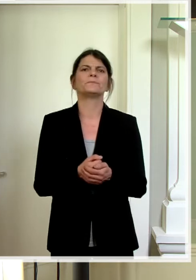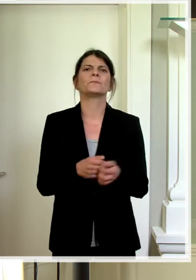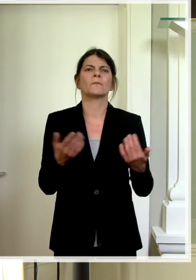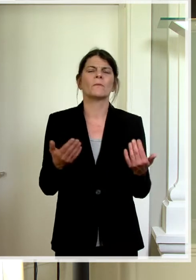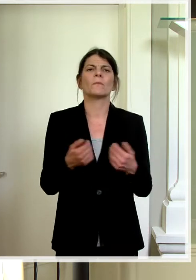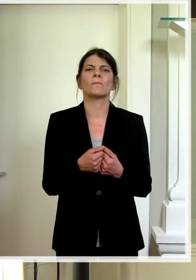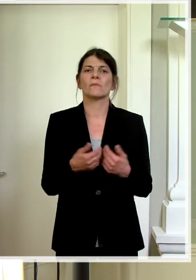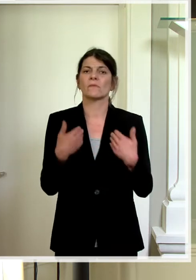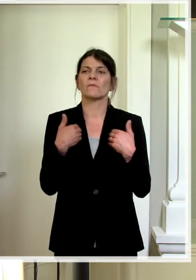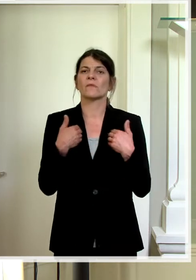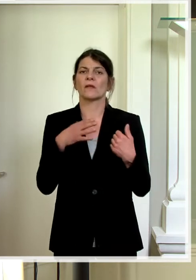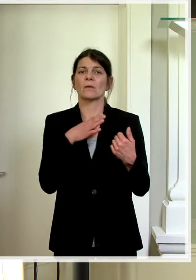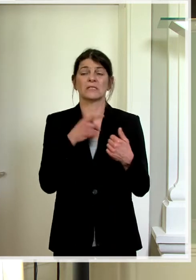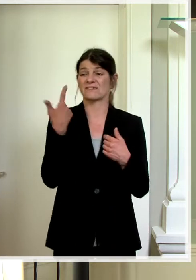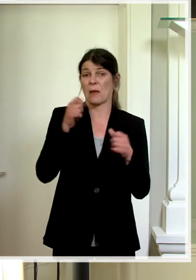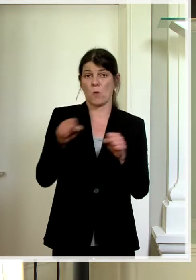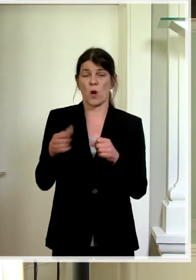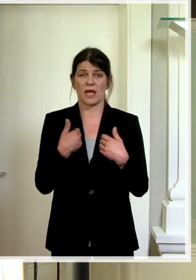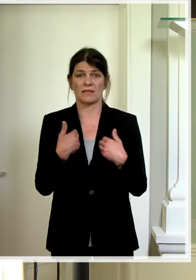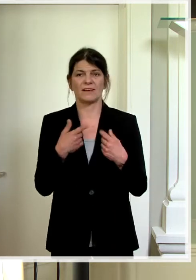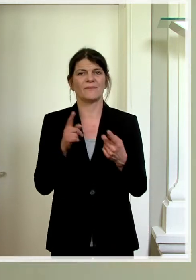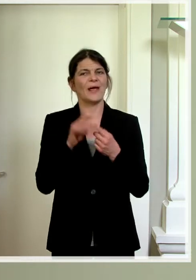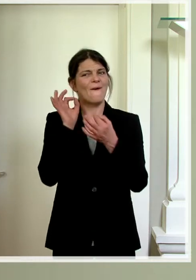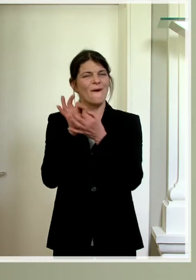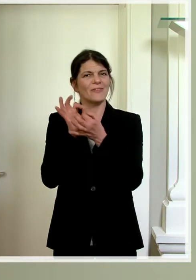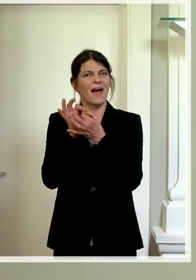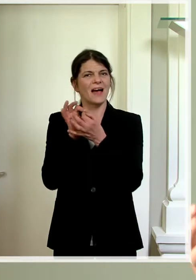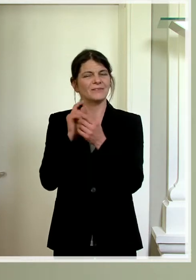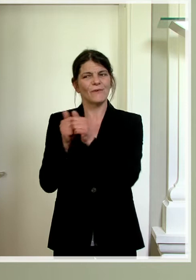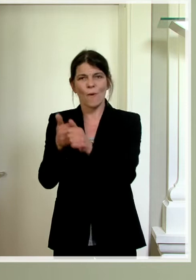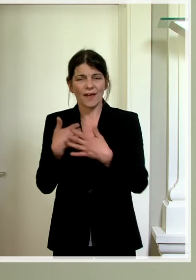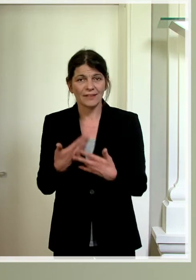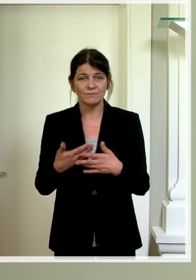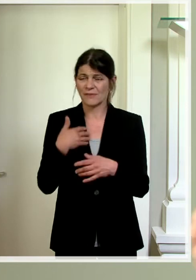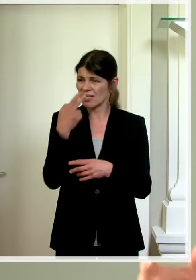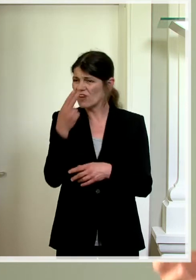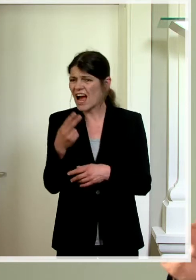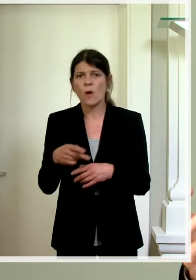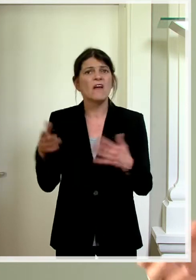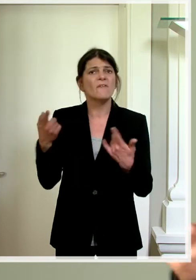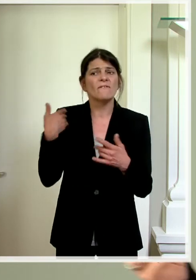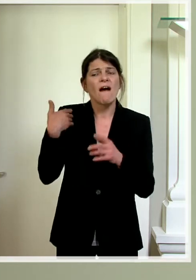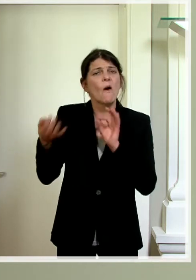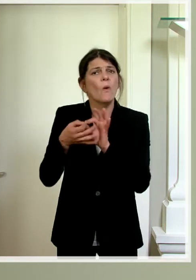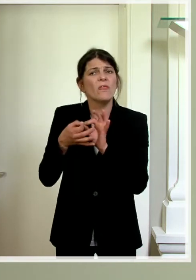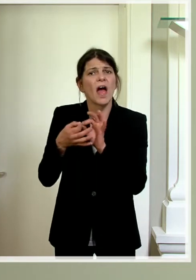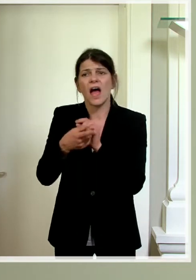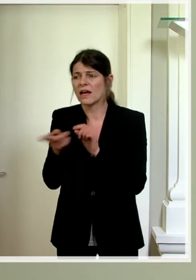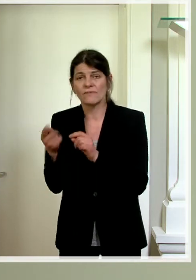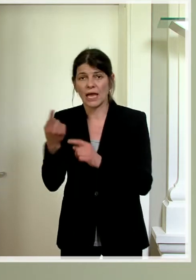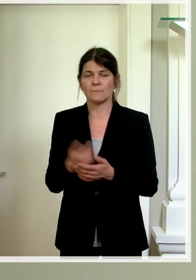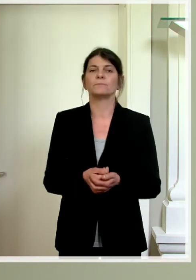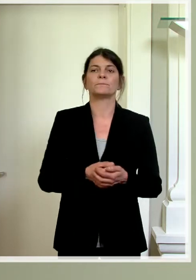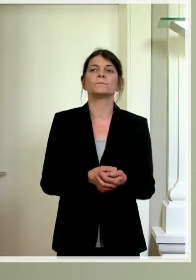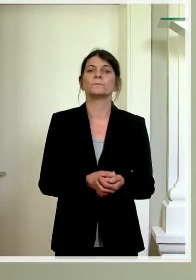zwei Schienen des Contact Tracing, also des Herausfindens, mit wem man zusammen war.